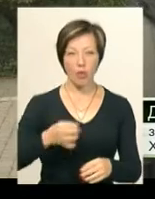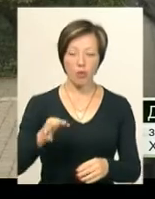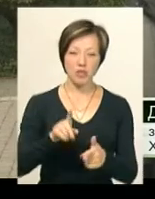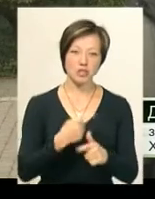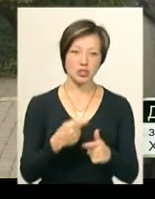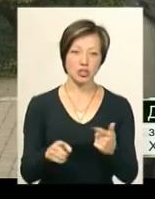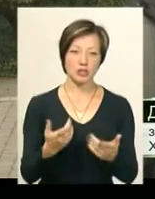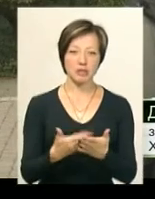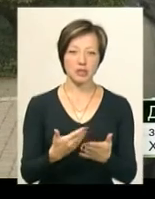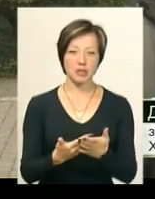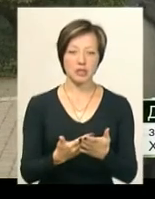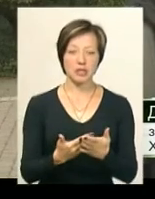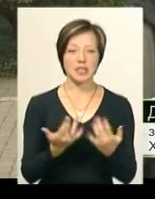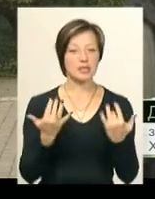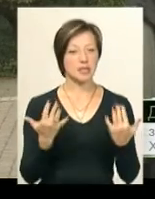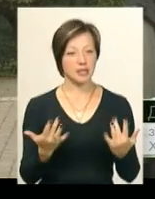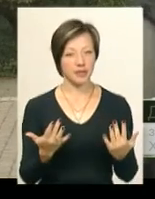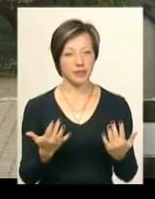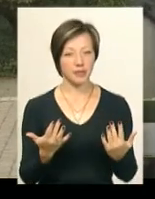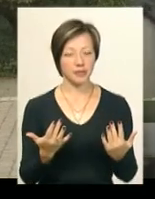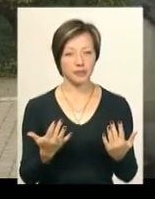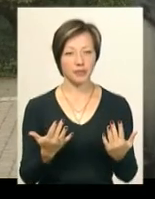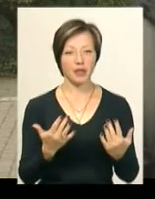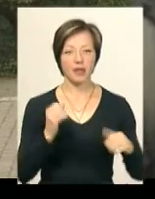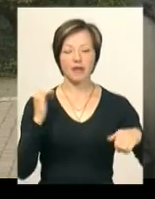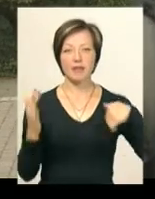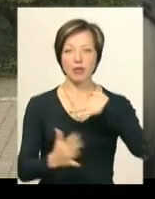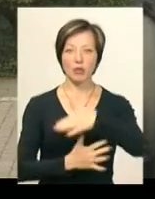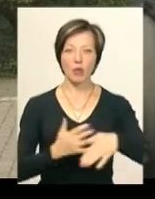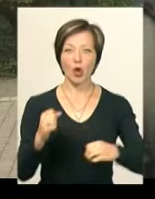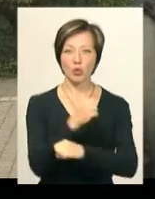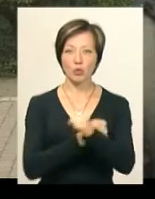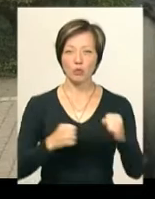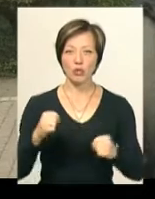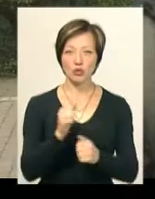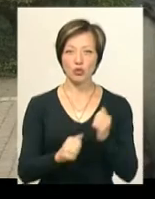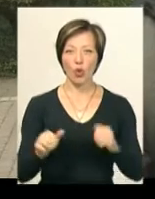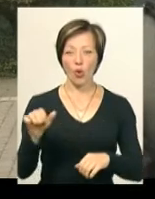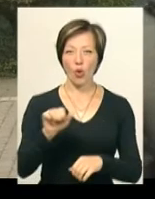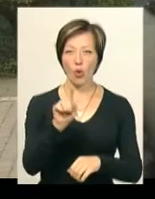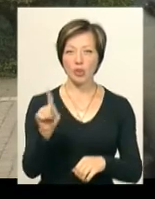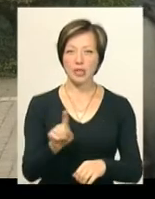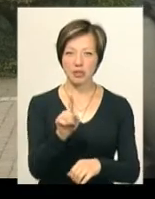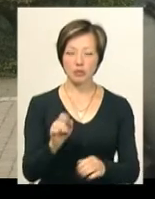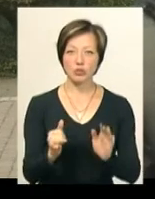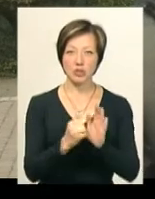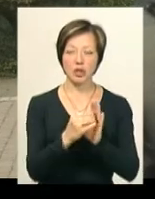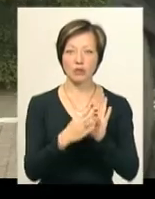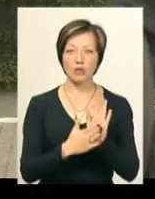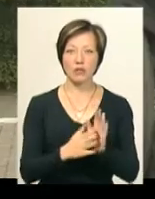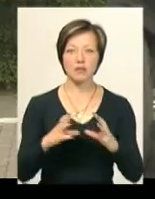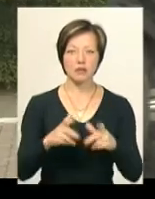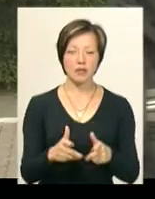скільки вітрових турбін щогодини встановлюється в світі. От в такому